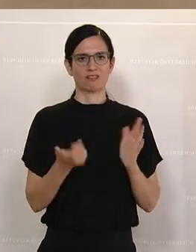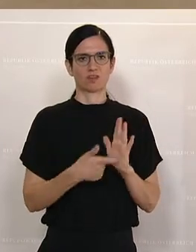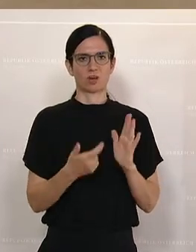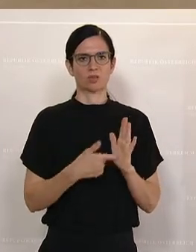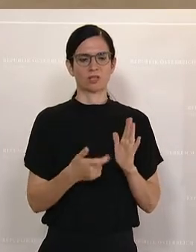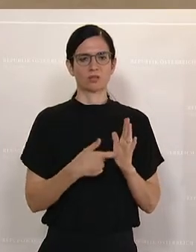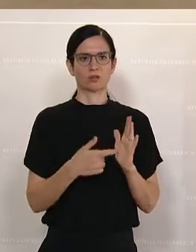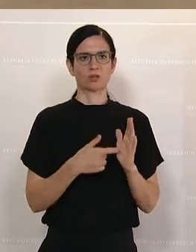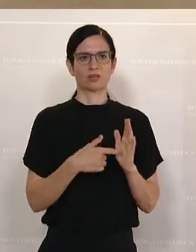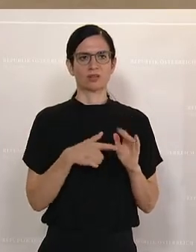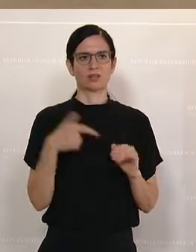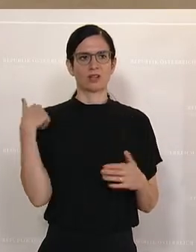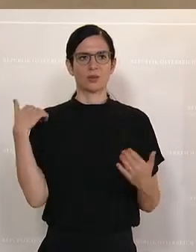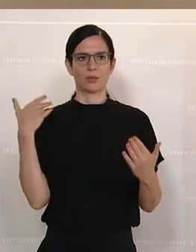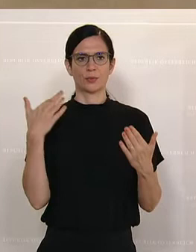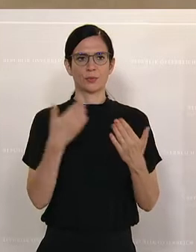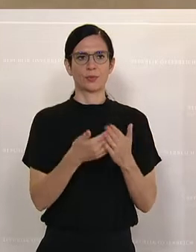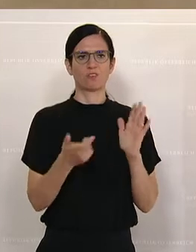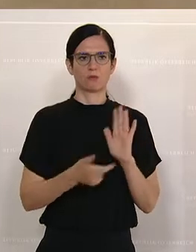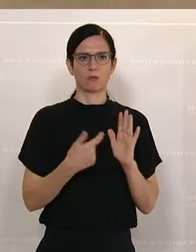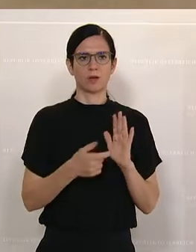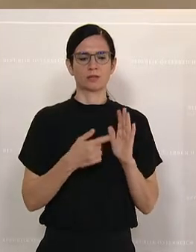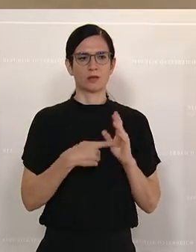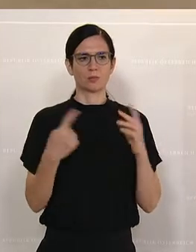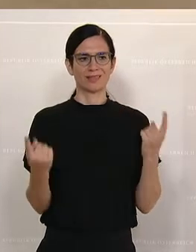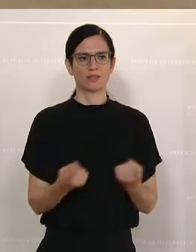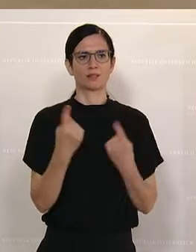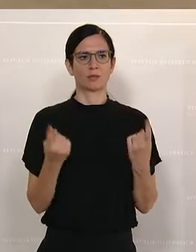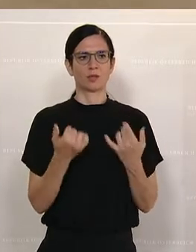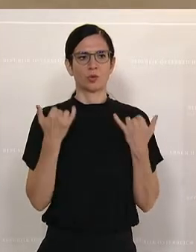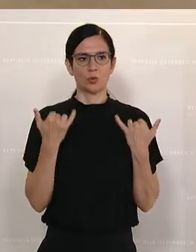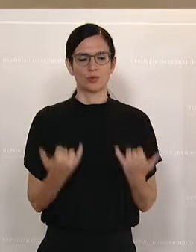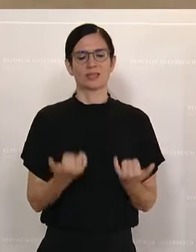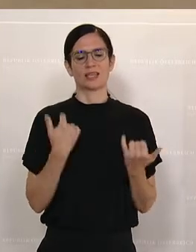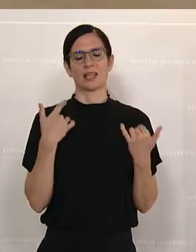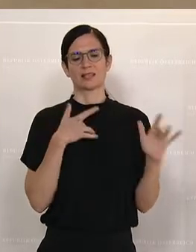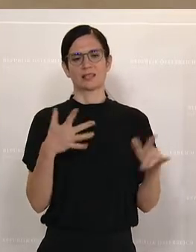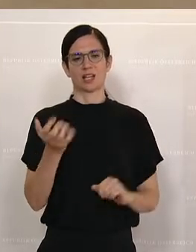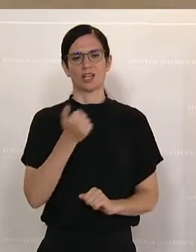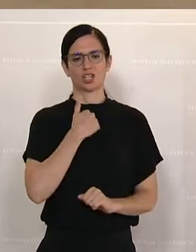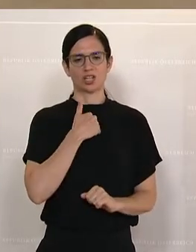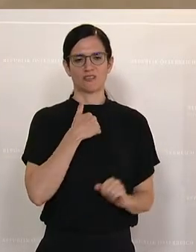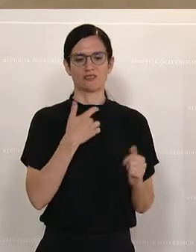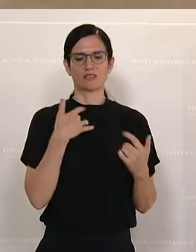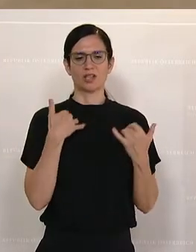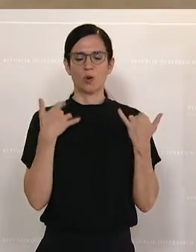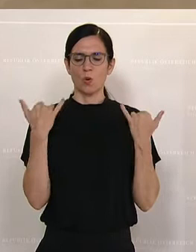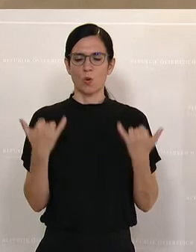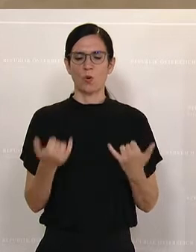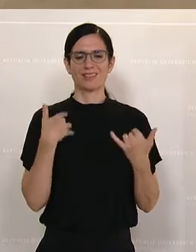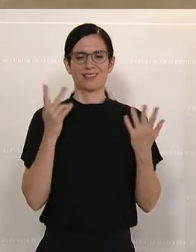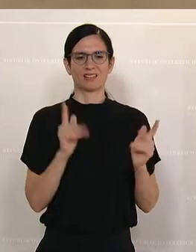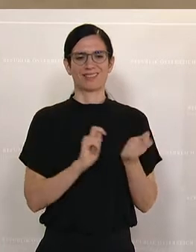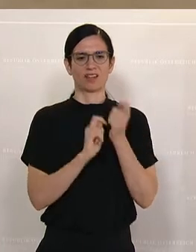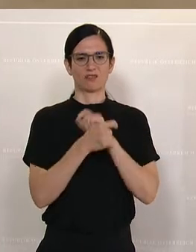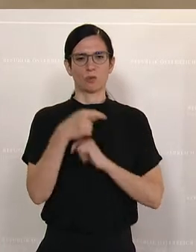waren die langjährigen Forderungen unserer Betriebe. Und jetzt ist es soweit. Jetzt ist es soweit, wir können heute die Reform der Rot